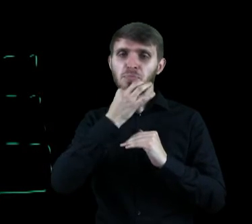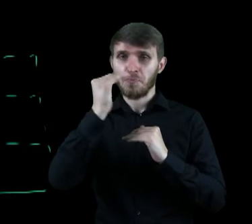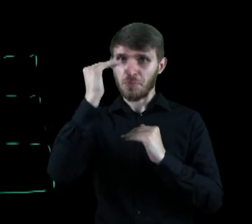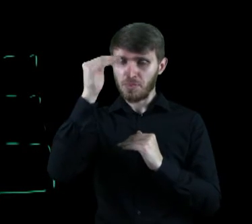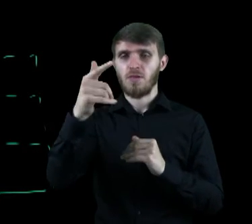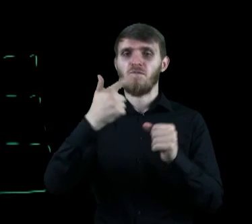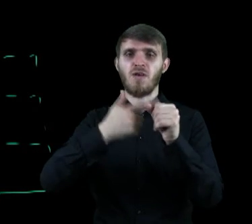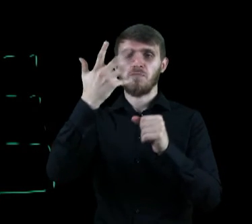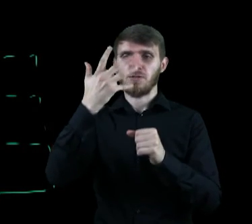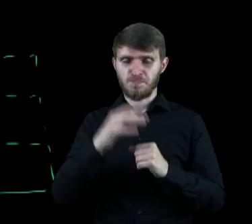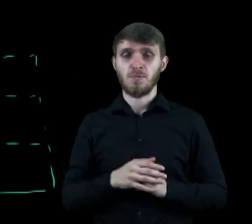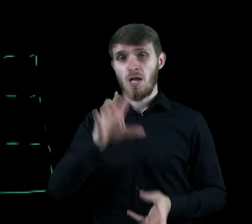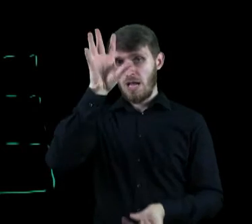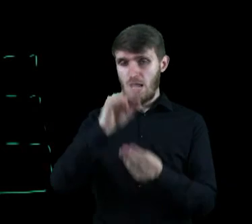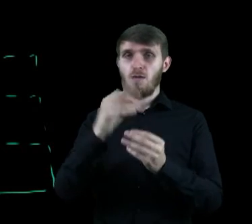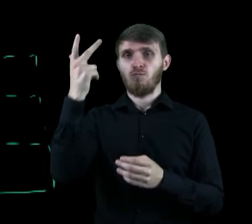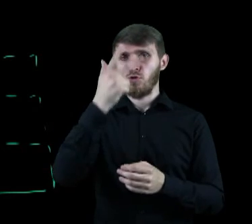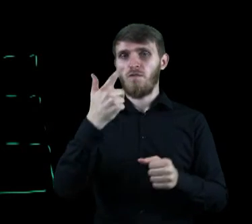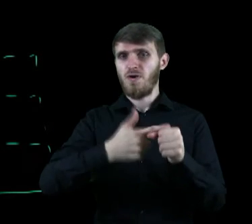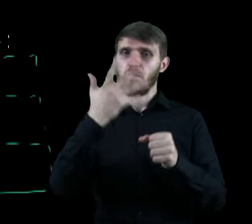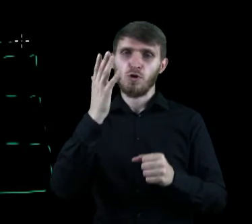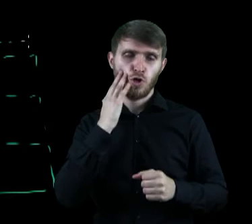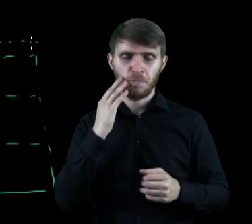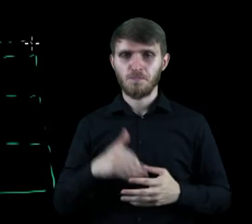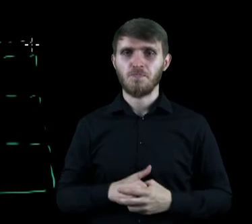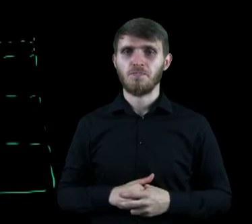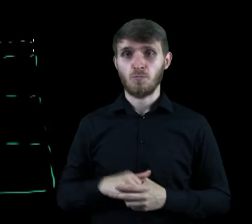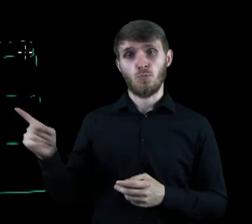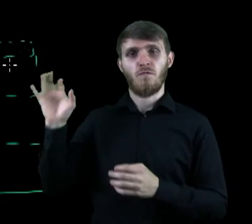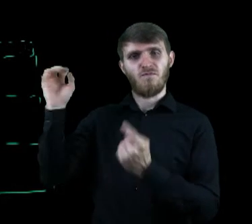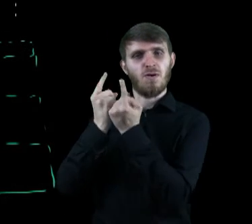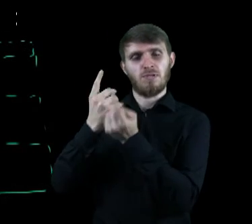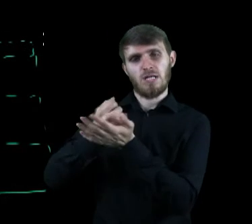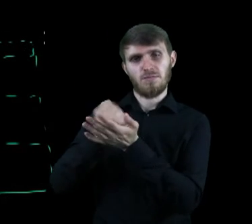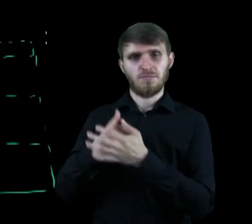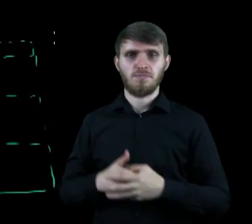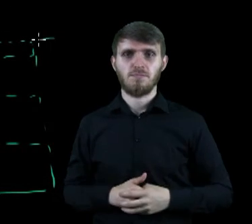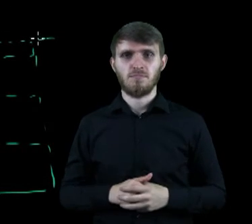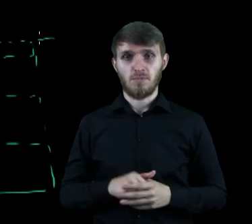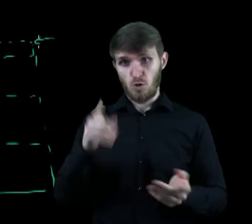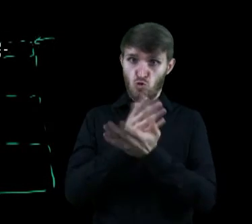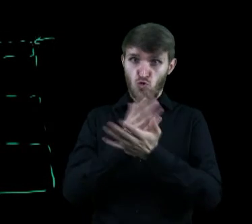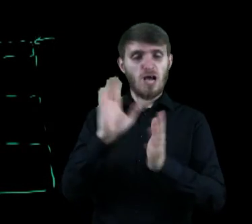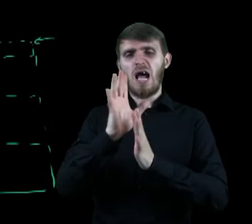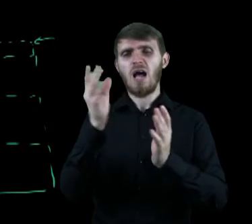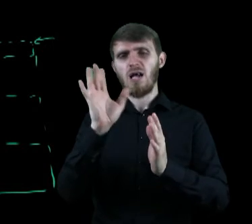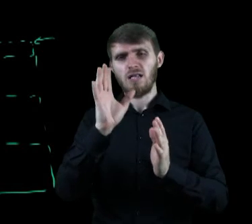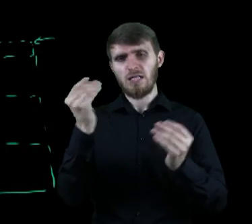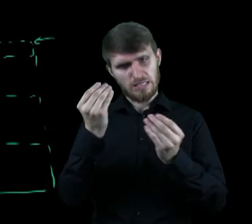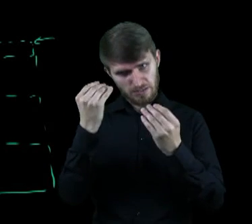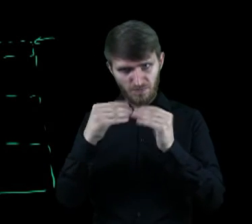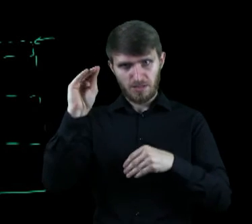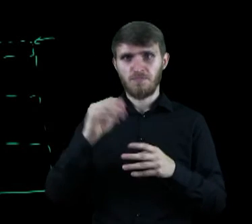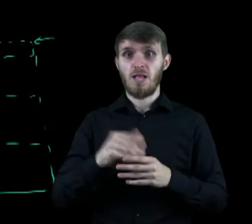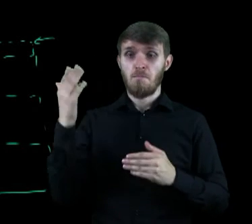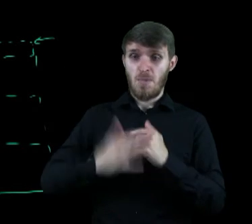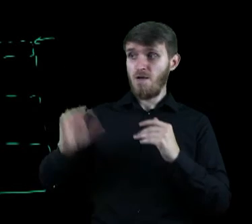25 centów to daje 3 dolary i 25 centów. Tyle dostaje rafineria. Oczywiście to nie